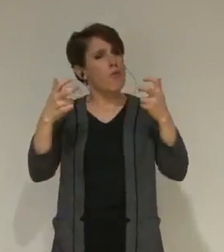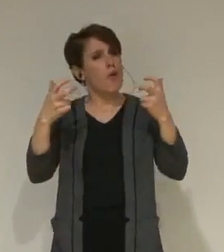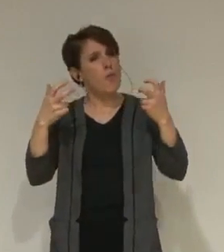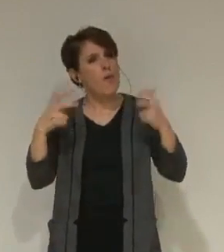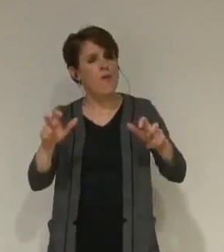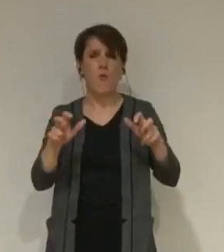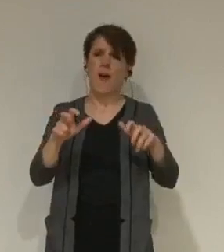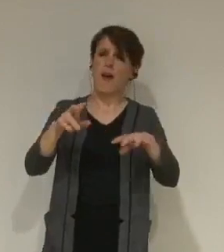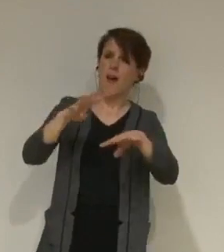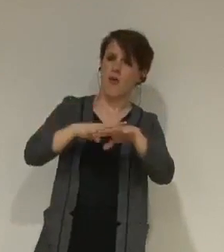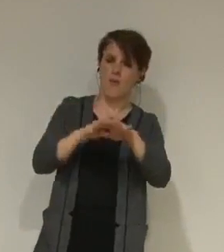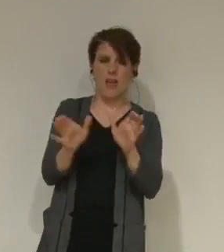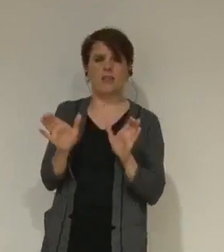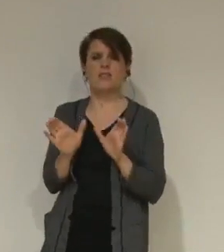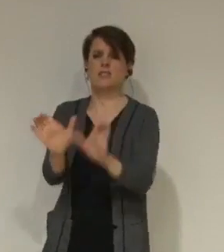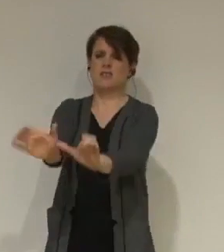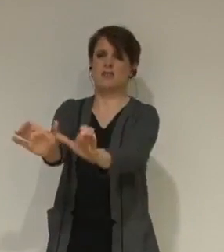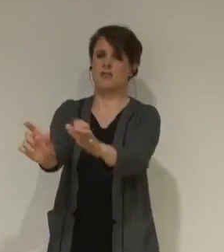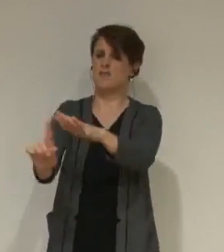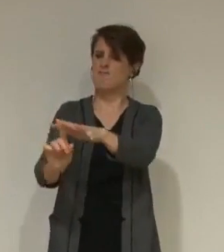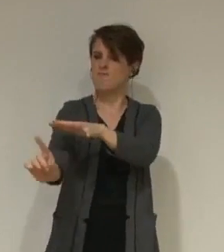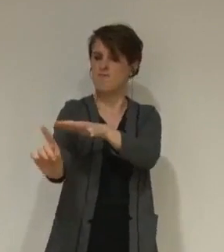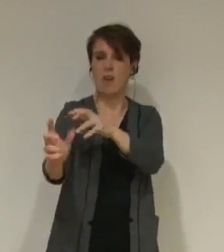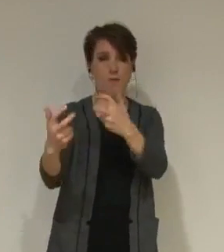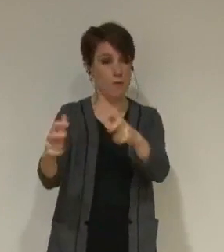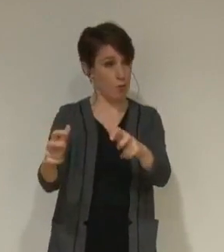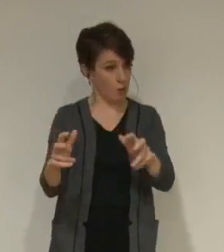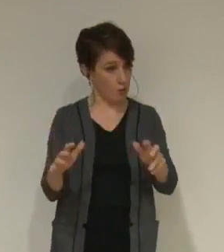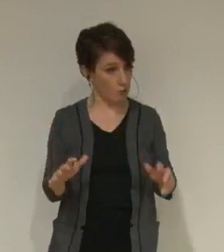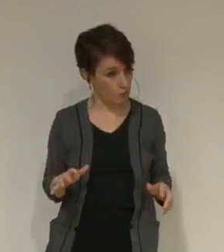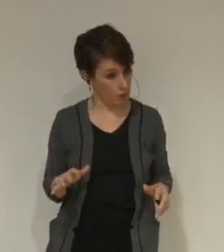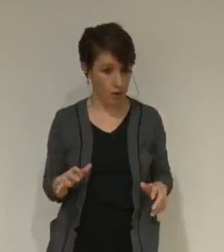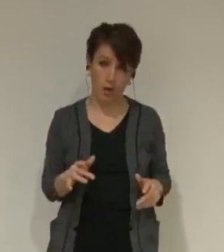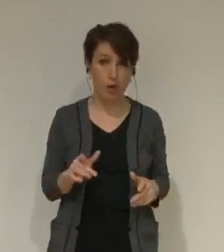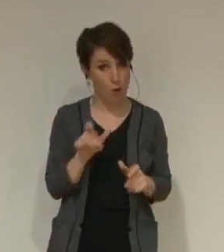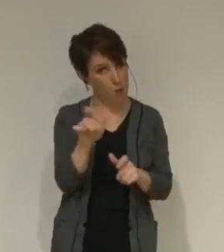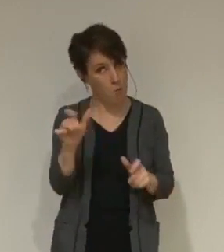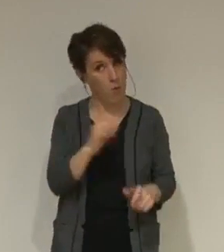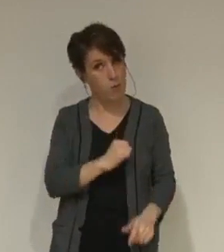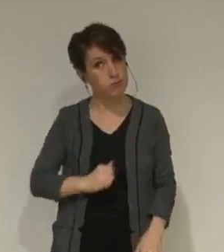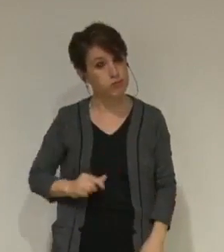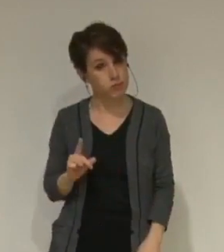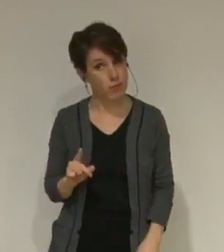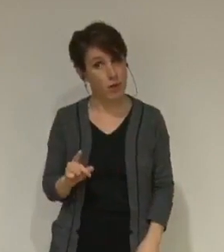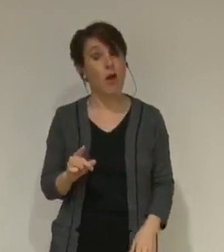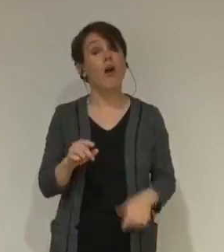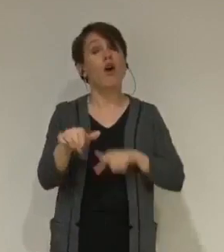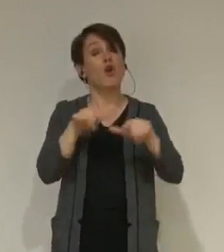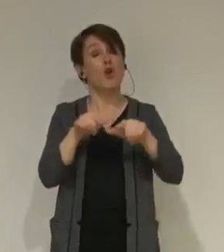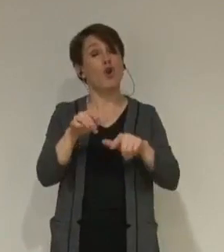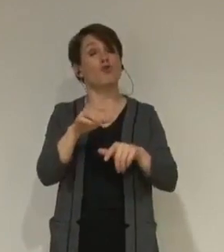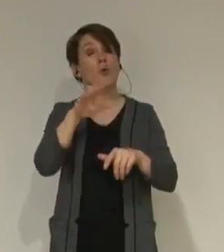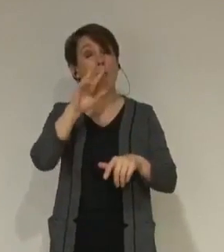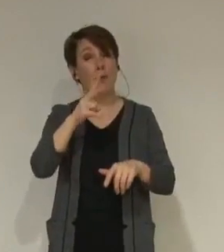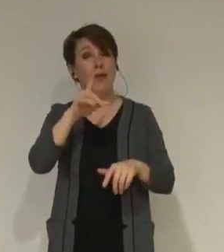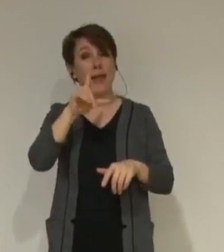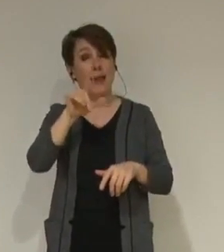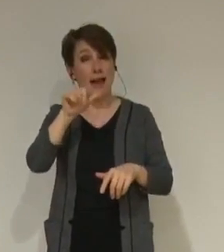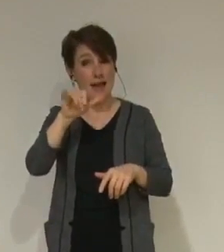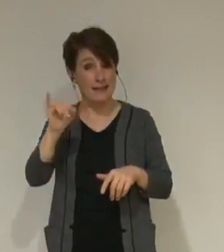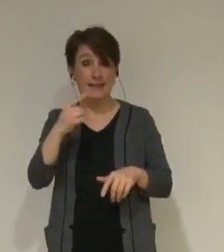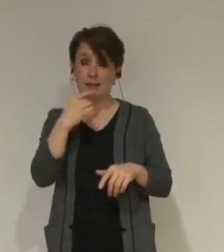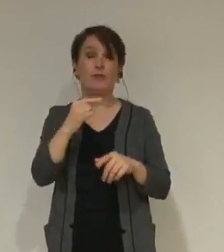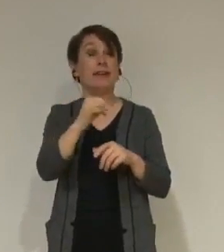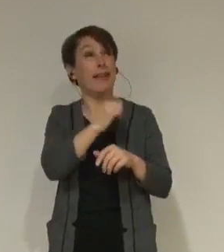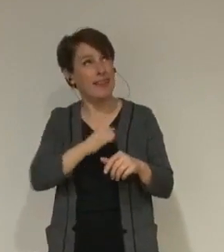Les mots sont forts. La création de 35% de PLAI, logements très sociaux, sur les logements sociaux